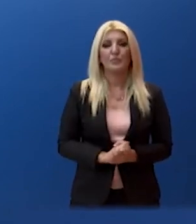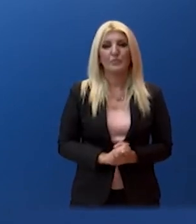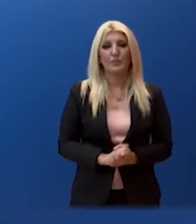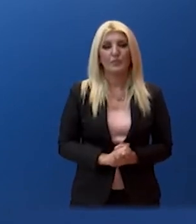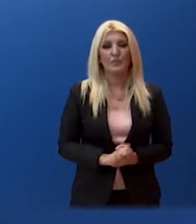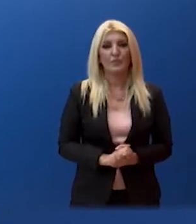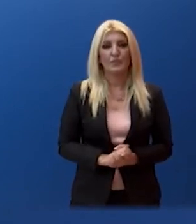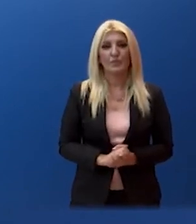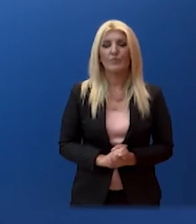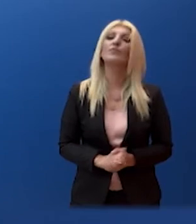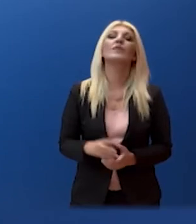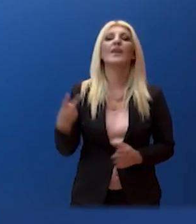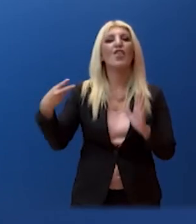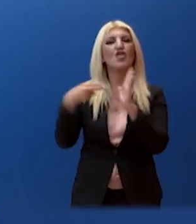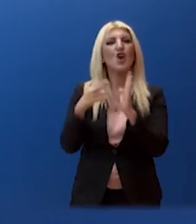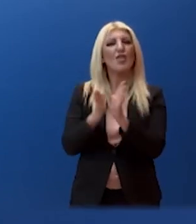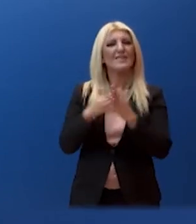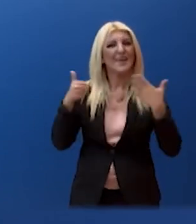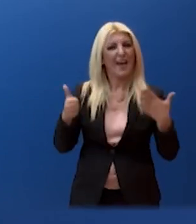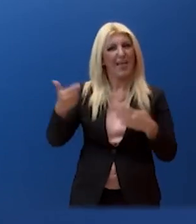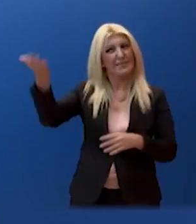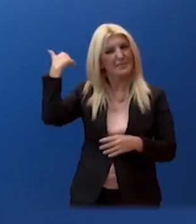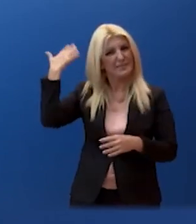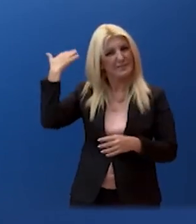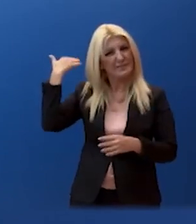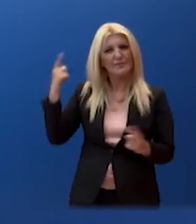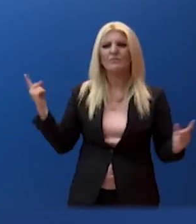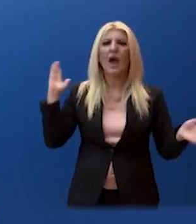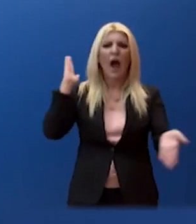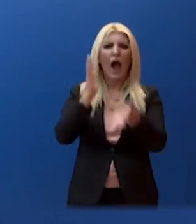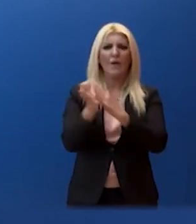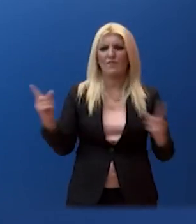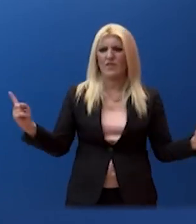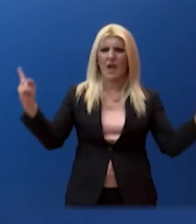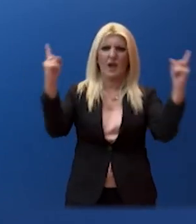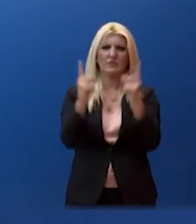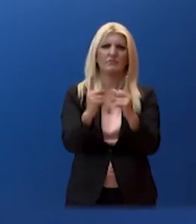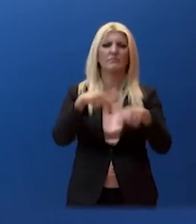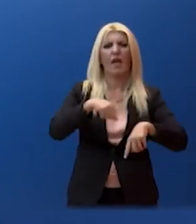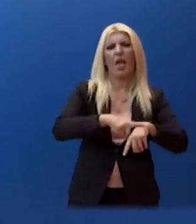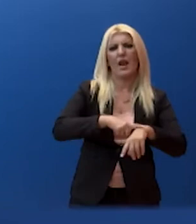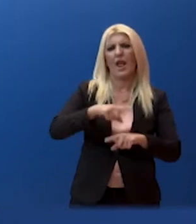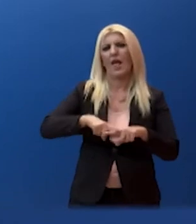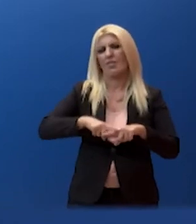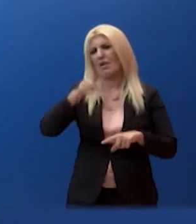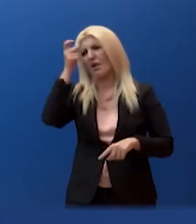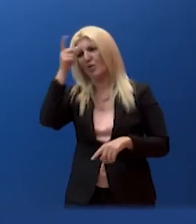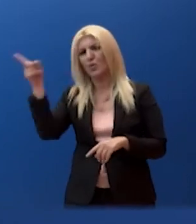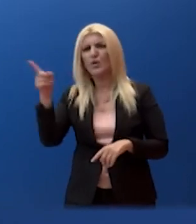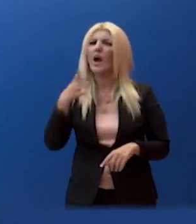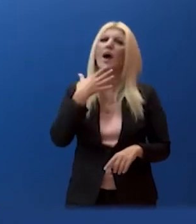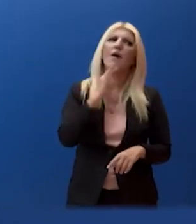Οι διερευνητικές επαφές γίνονταν απευθείας ανάμεσα στα δύο μέρη. Τώρα θα γίνουν ξανά έτσι ή η Γερμανία θα έχει έναν